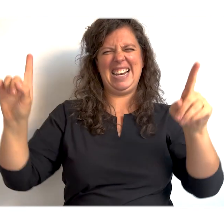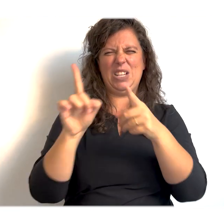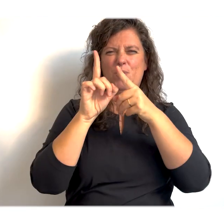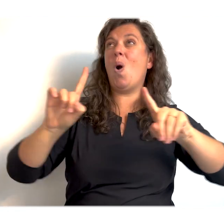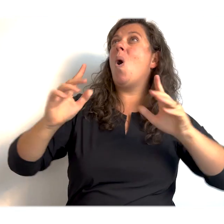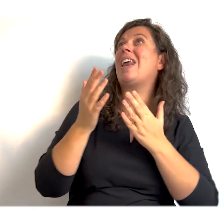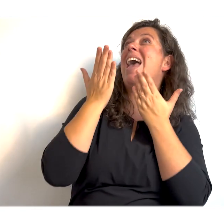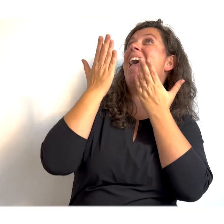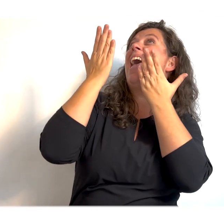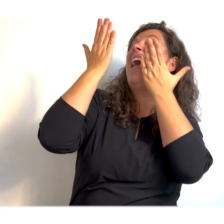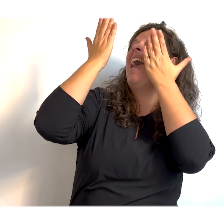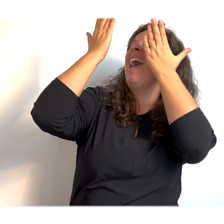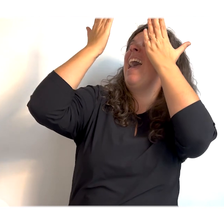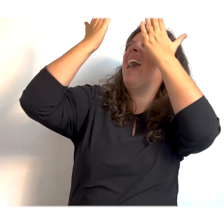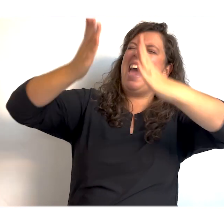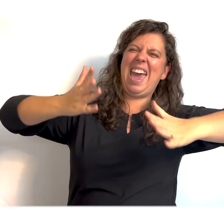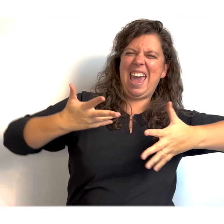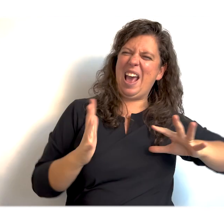dit lied voor Heer.